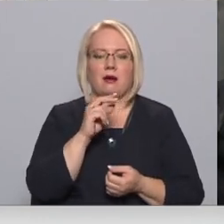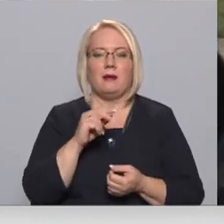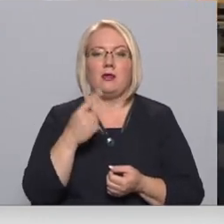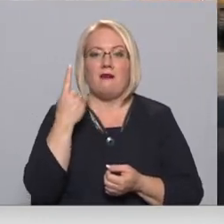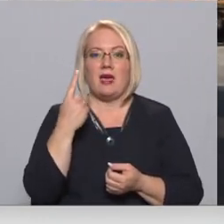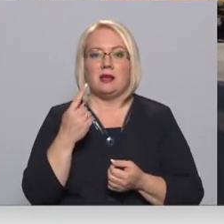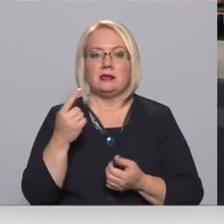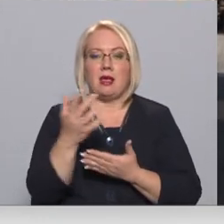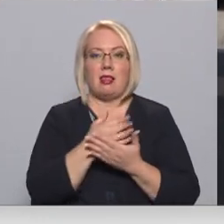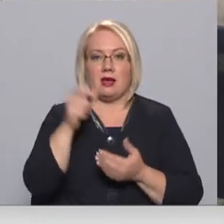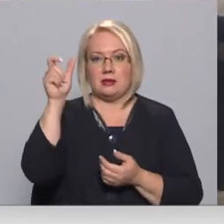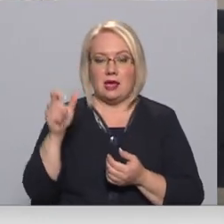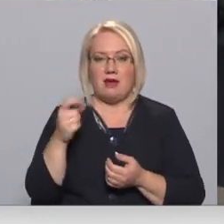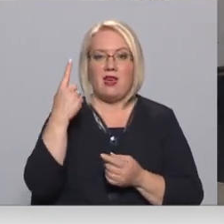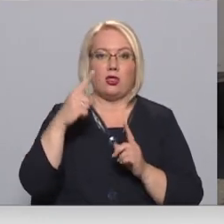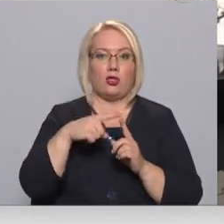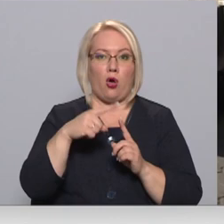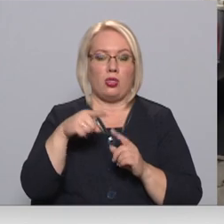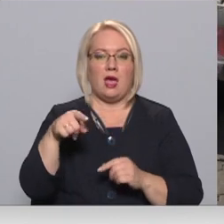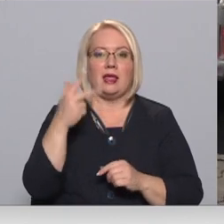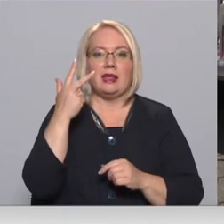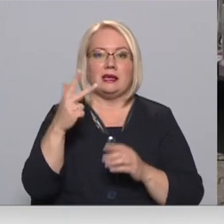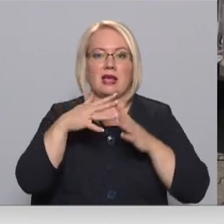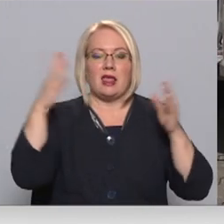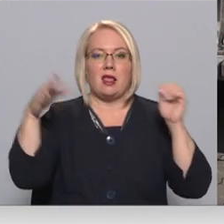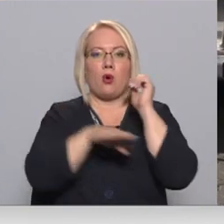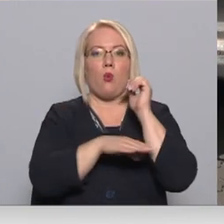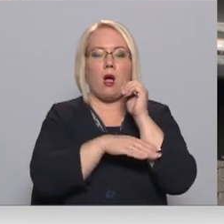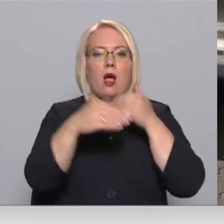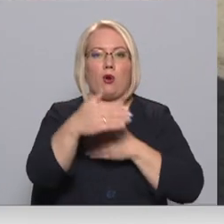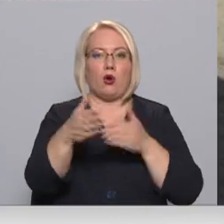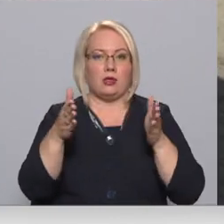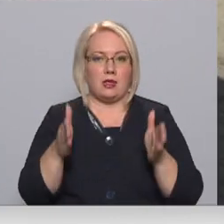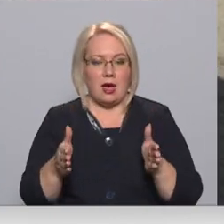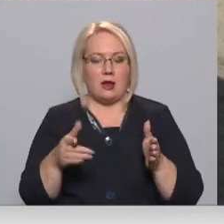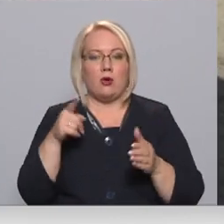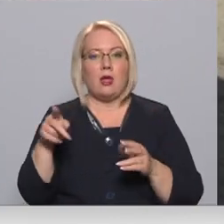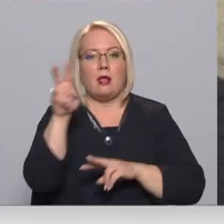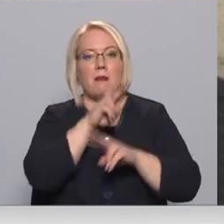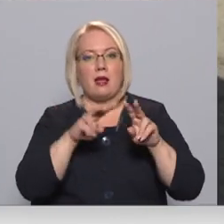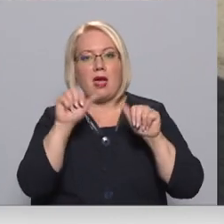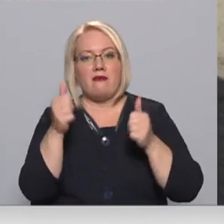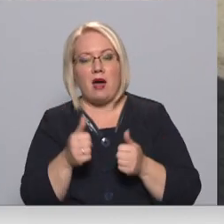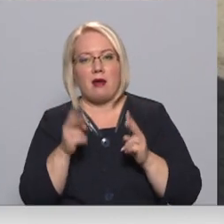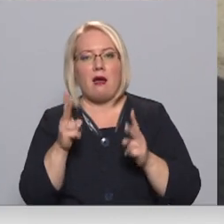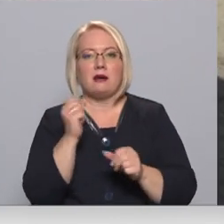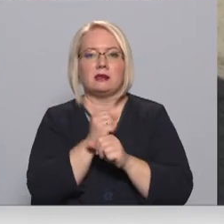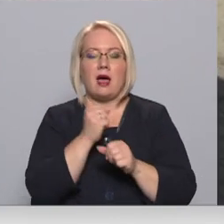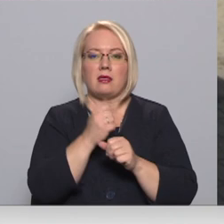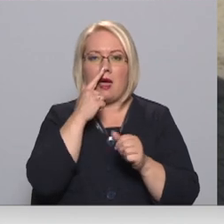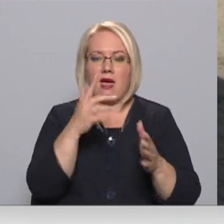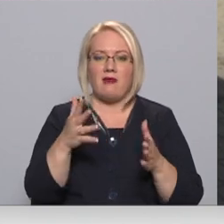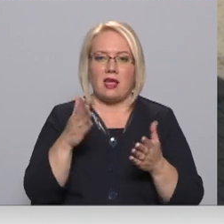lasītājs dienā var salsīt tonu, kas ir trīs lielie koka kontēneri. Sēmniecības meklējot variantus, kā strādāt efektīvāk ar